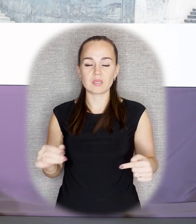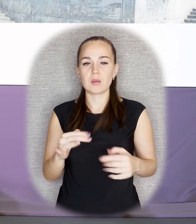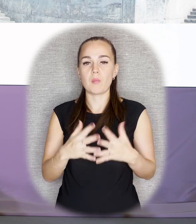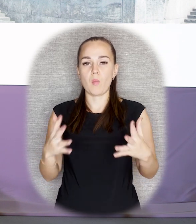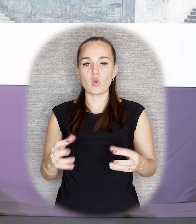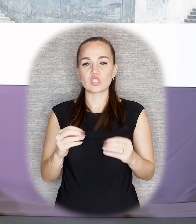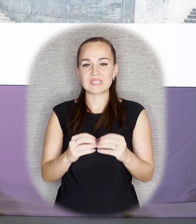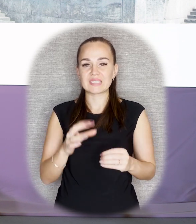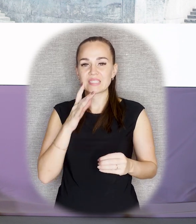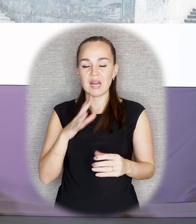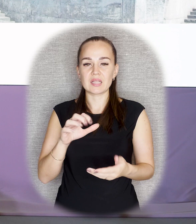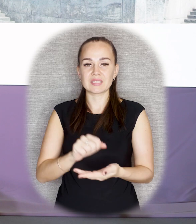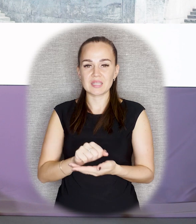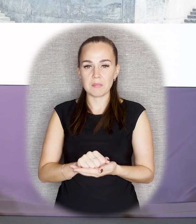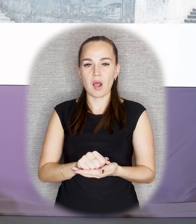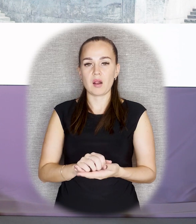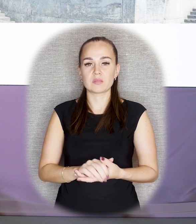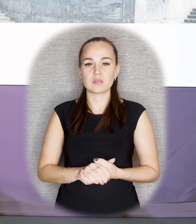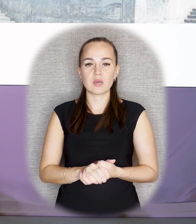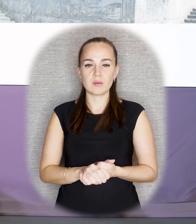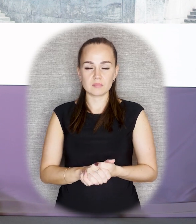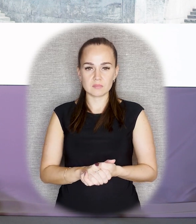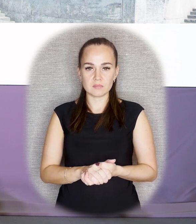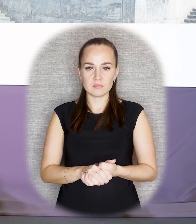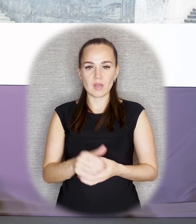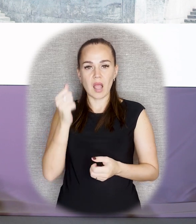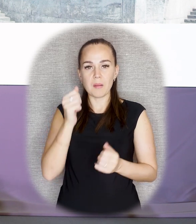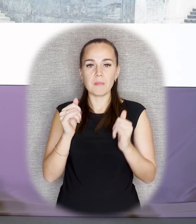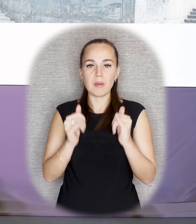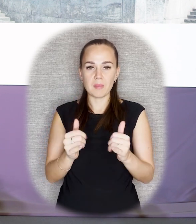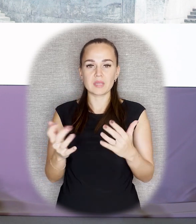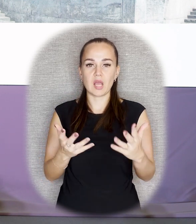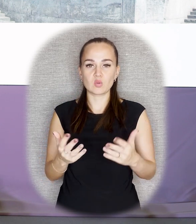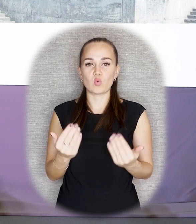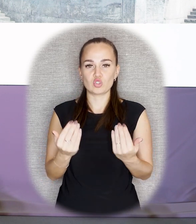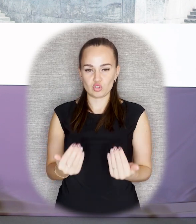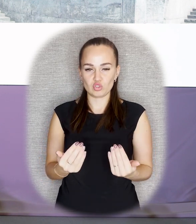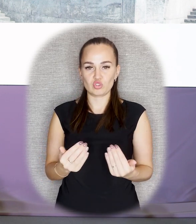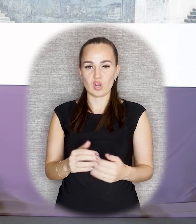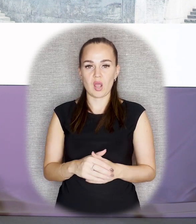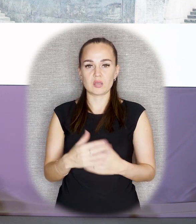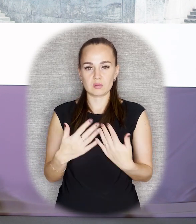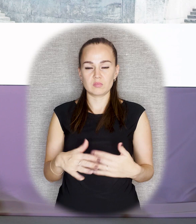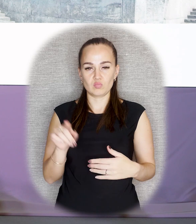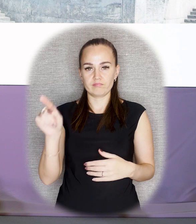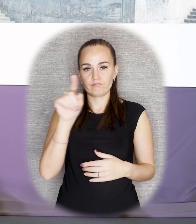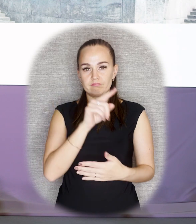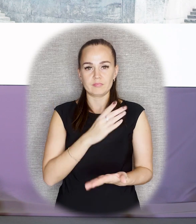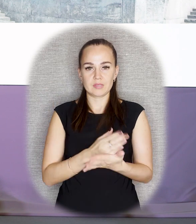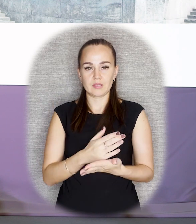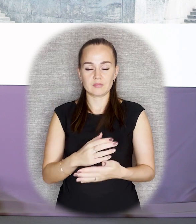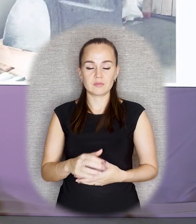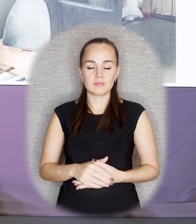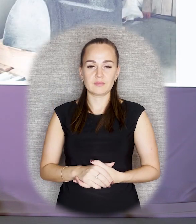более 10 лет занимался как раз этими памятниками, которые сейчас являются значимыми монументами для Риги.